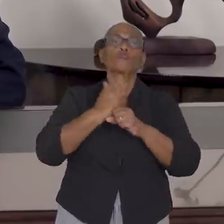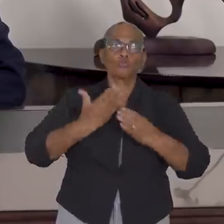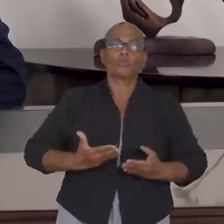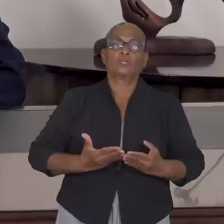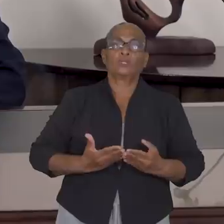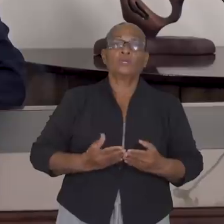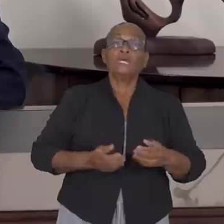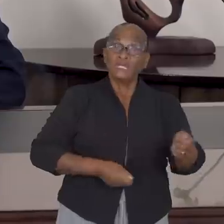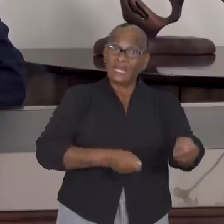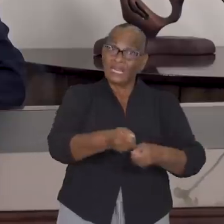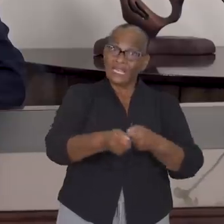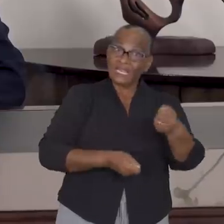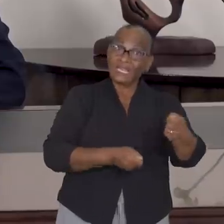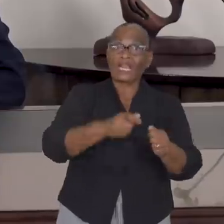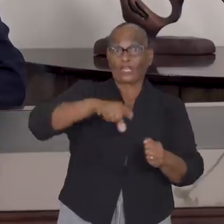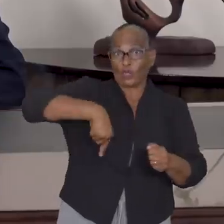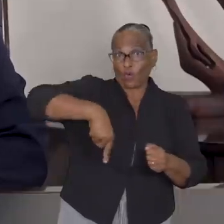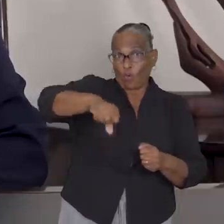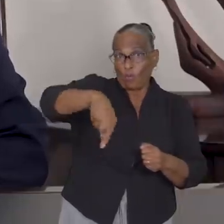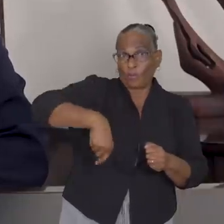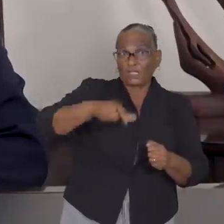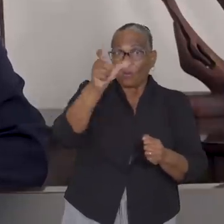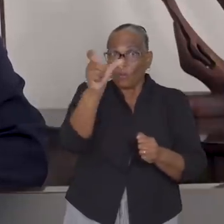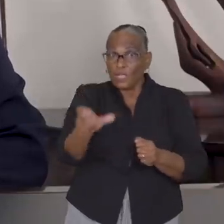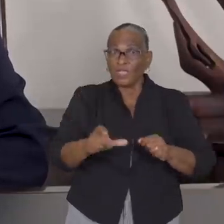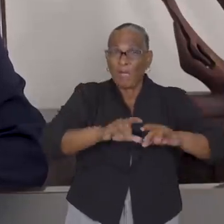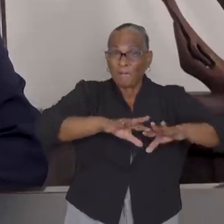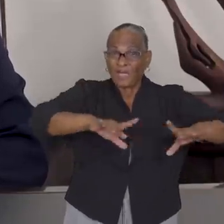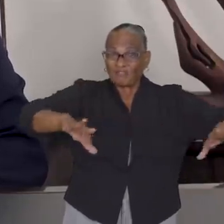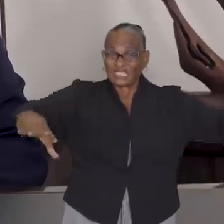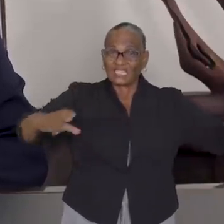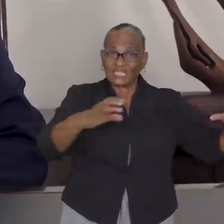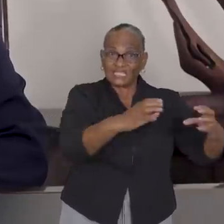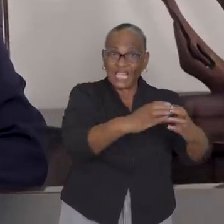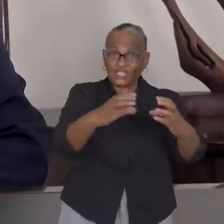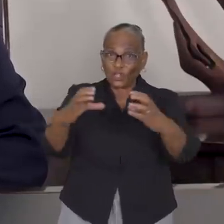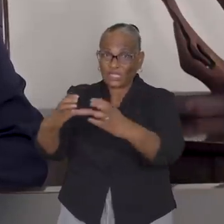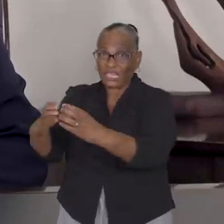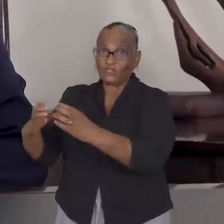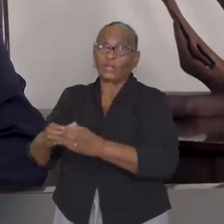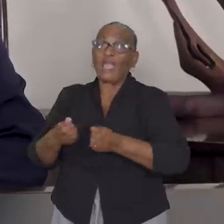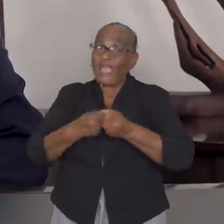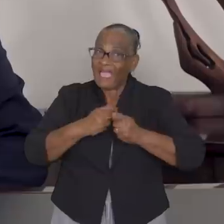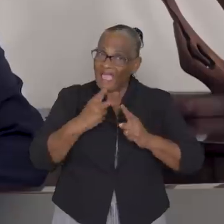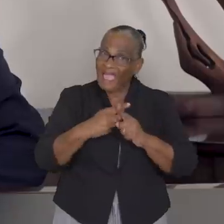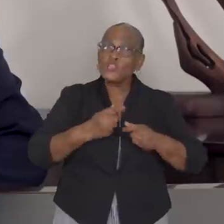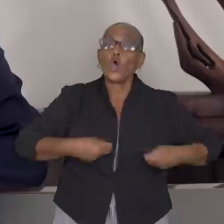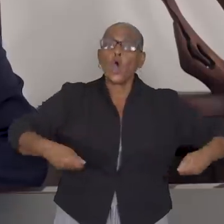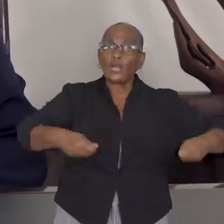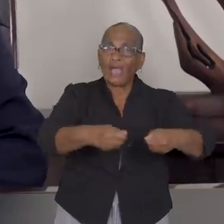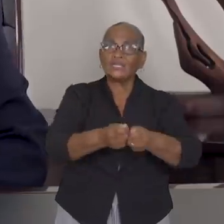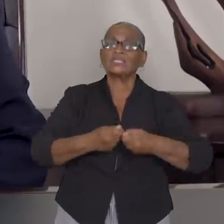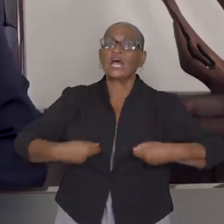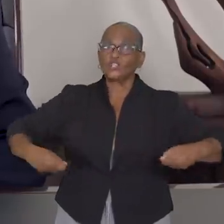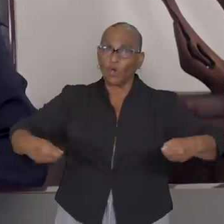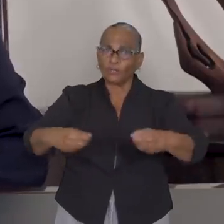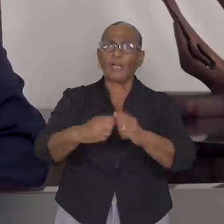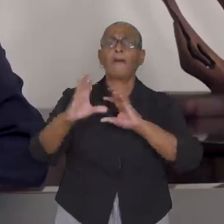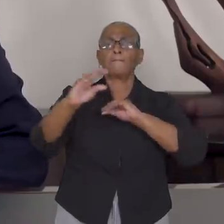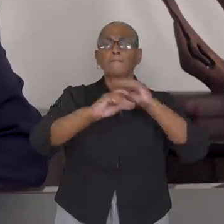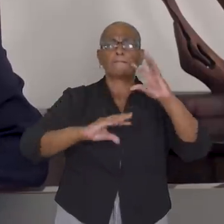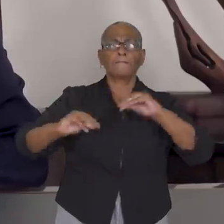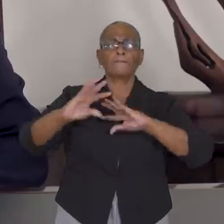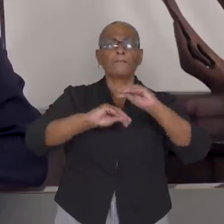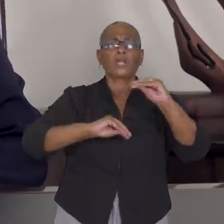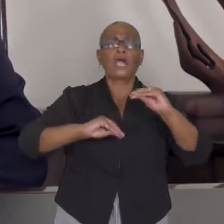acht worden genomen. 11. De regering gaat de komende week met de verschillende sectoren en organisaties